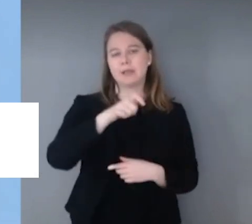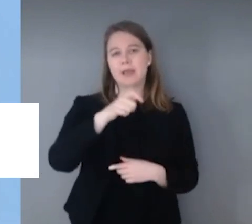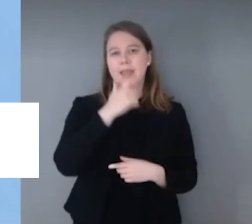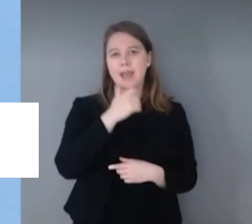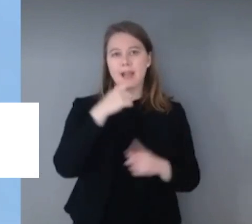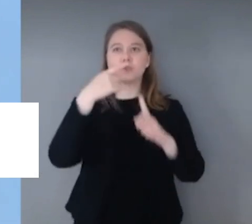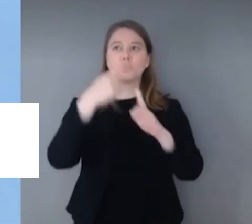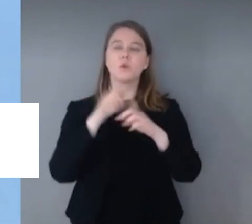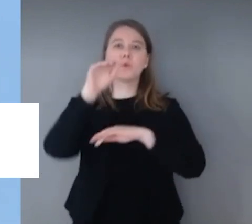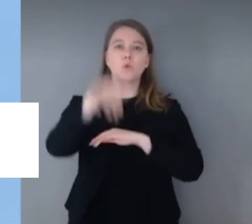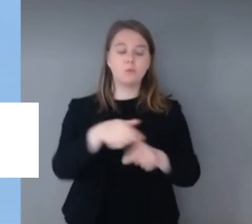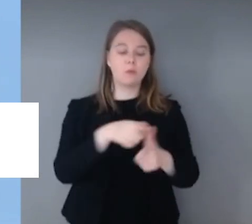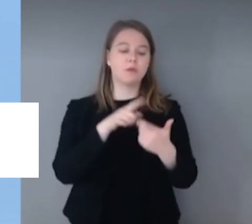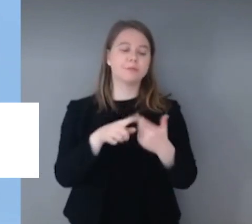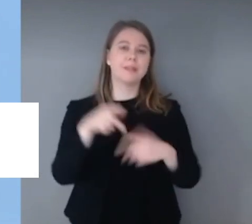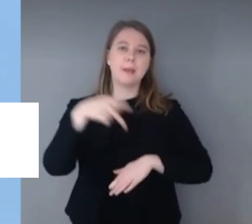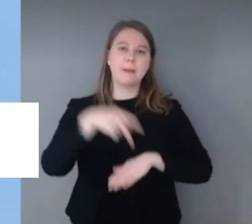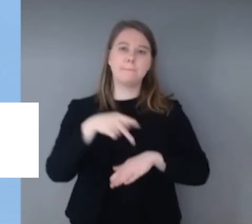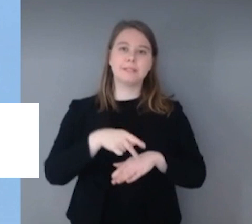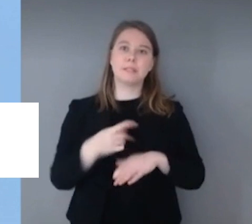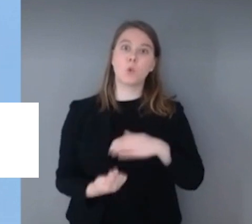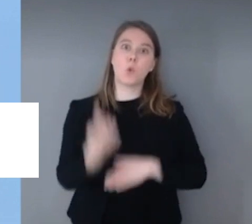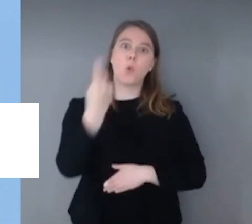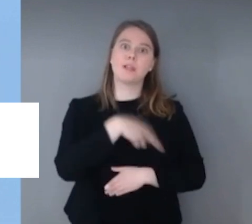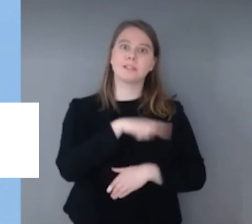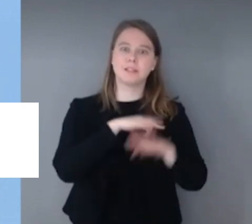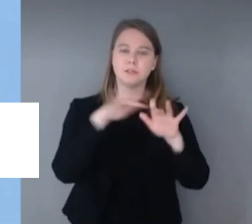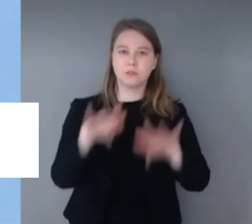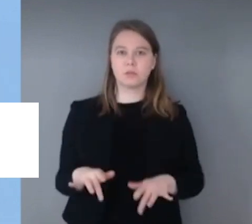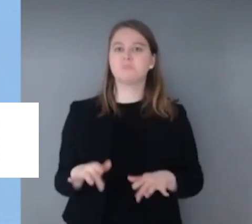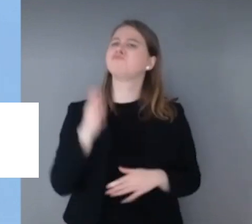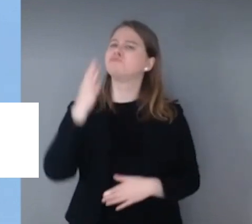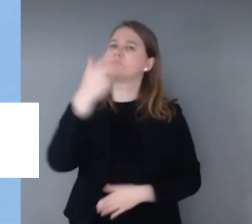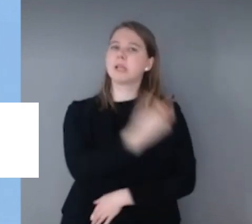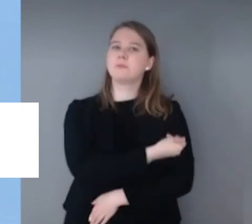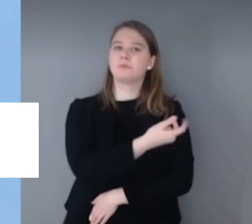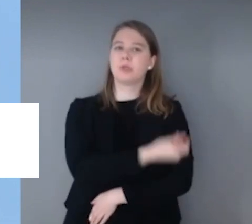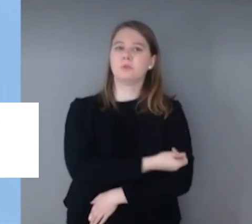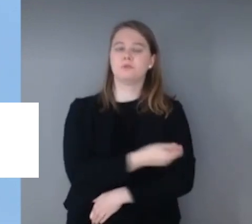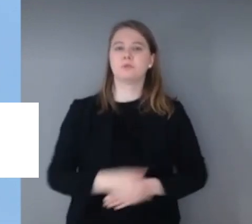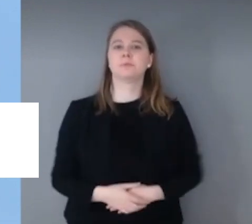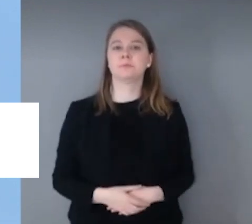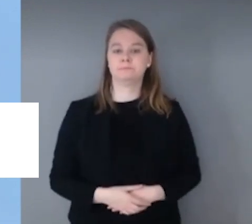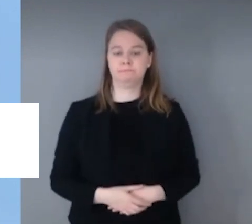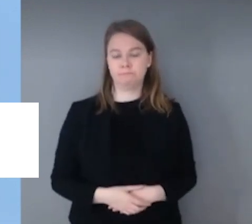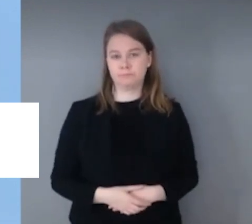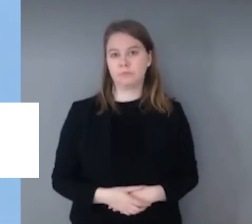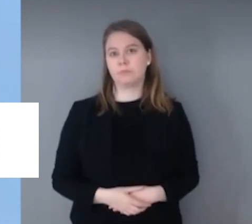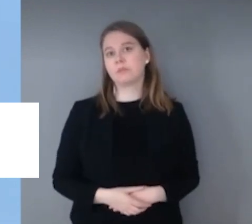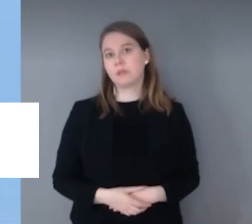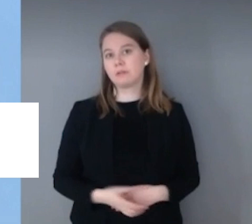Hochrisikopatientinnen und Patienten sind, impfen werden. Wir haben die höchste Durchimpfungsrate mit